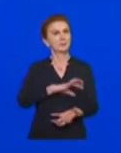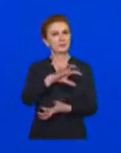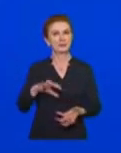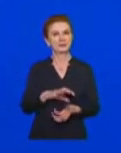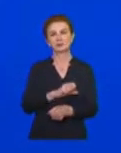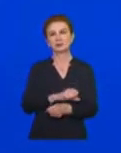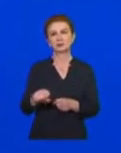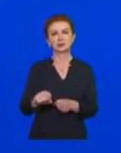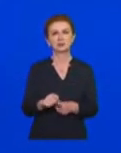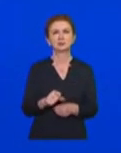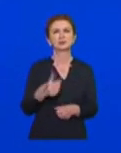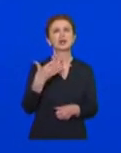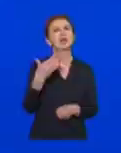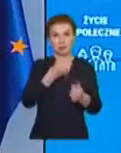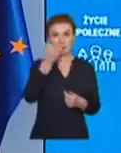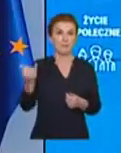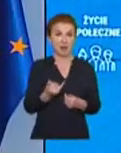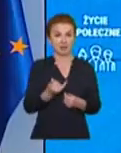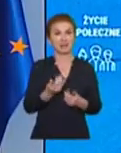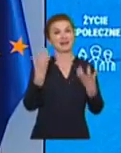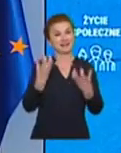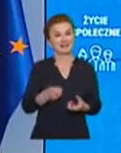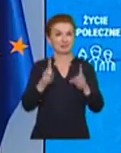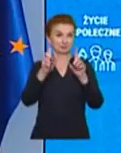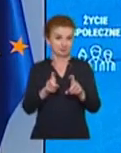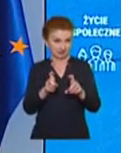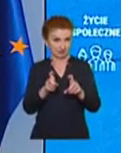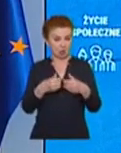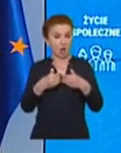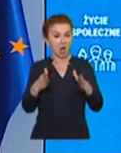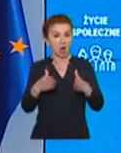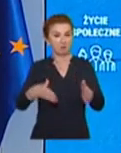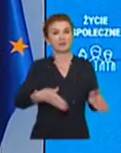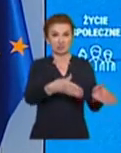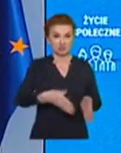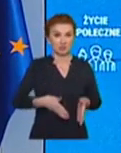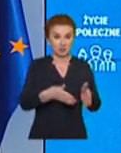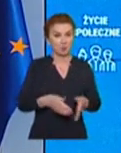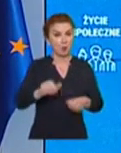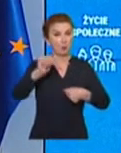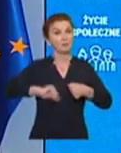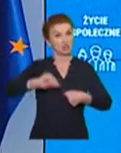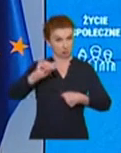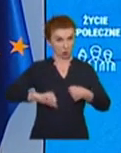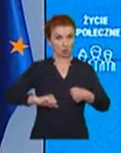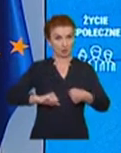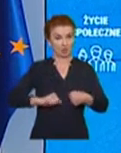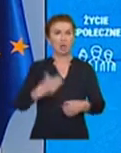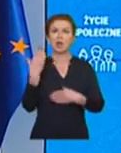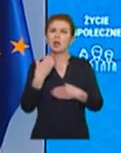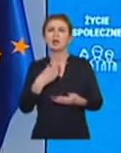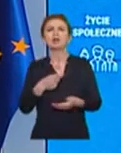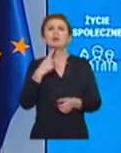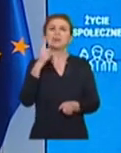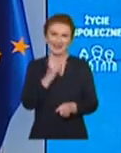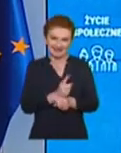szczegółach kolejnego etapu odmrażania gospodarki. Od 6 maja dopuszcza się otwarcie żłobków i przedszkoli. Ostateczne decyzje będą podejmowane